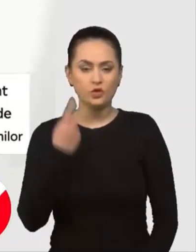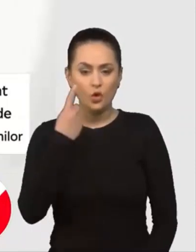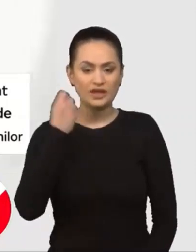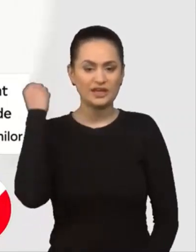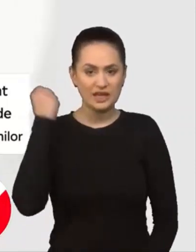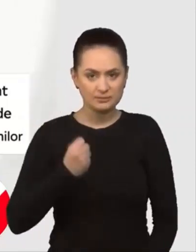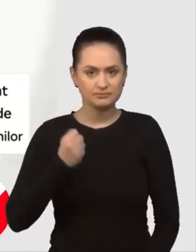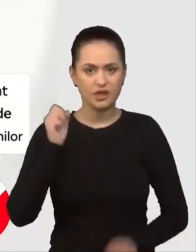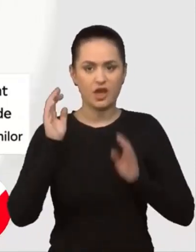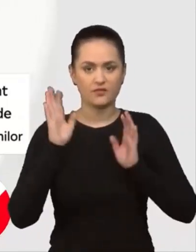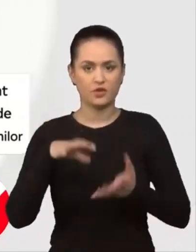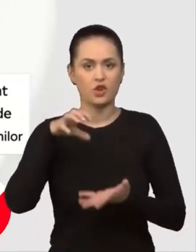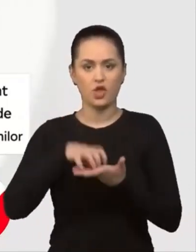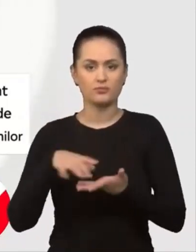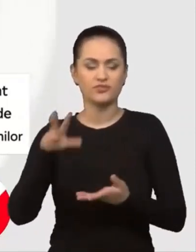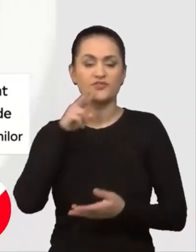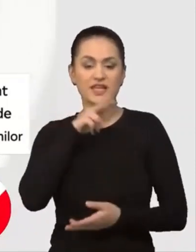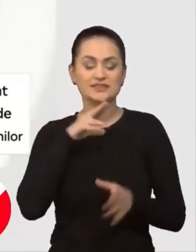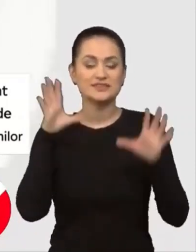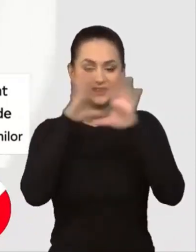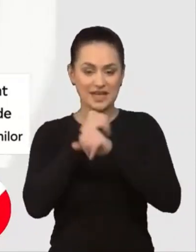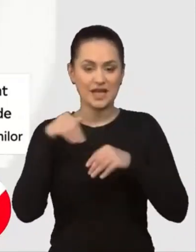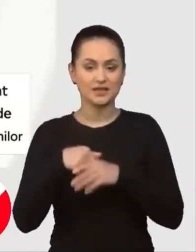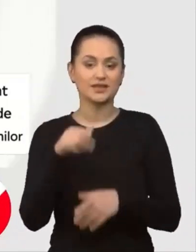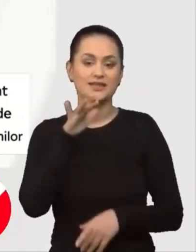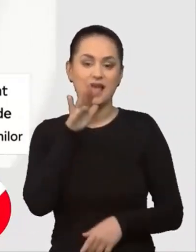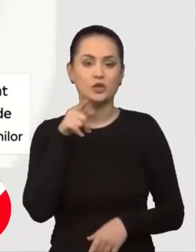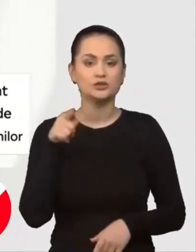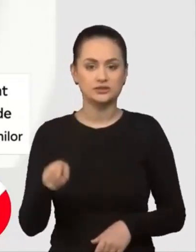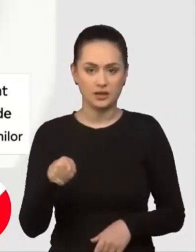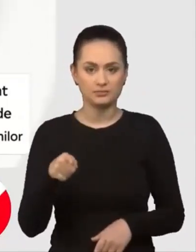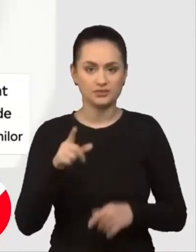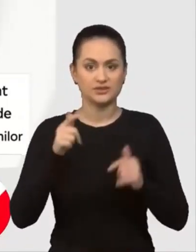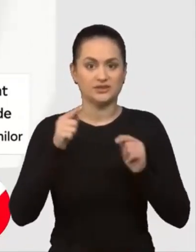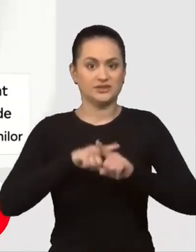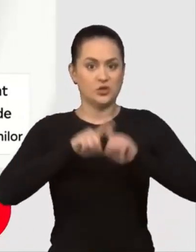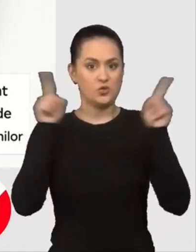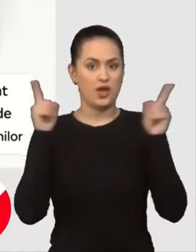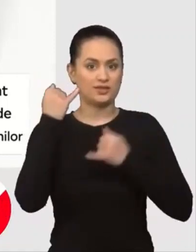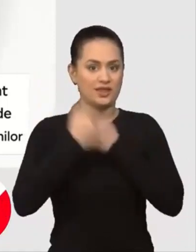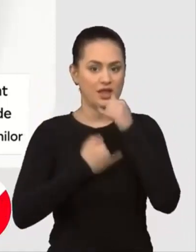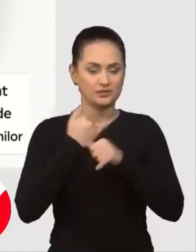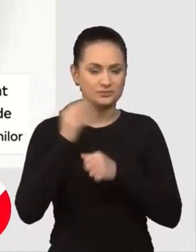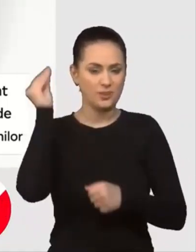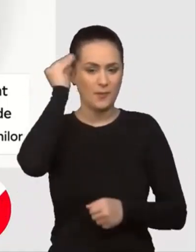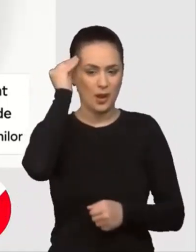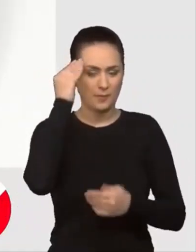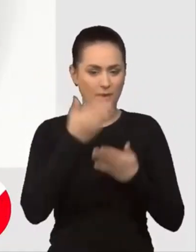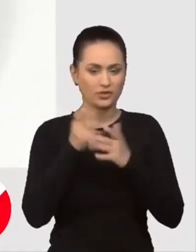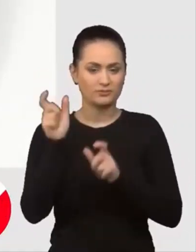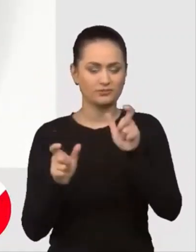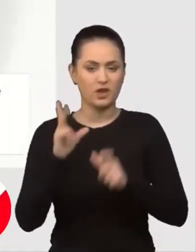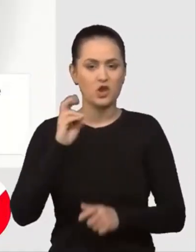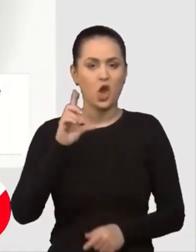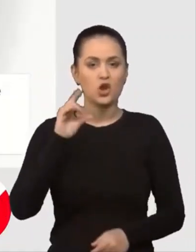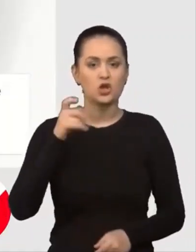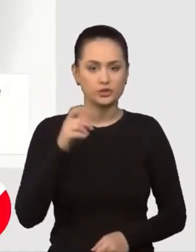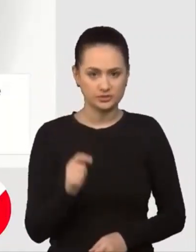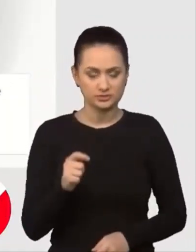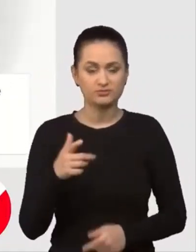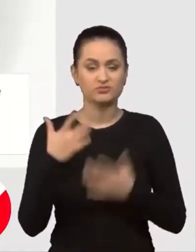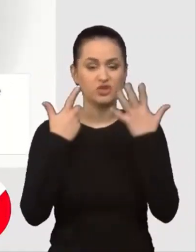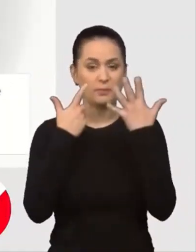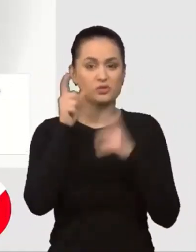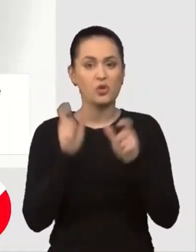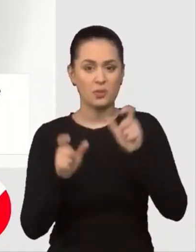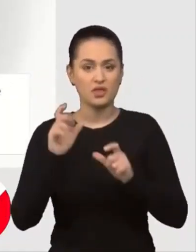Un masacru a avut loc ier seară în Ierusalim, chiar în ziua internațională de comemorare a victimelor Holocaustului. Cel puțin șapte